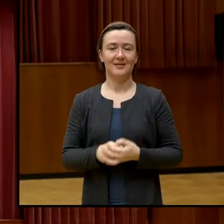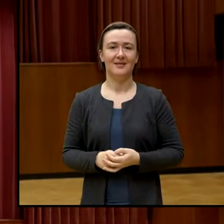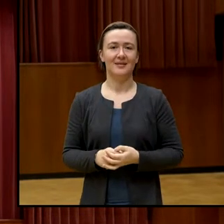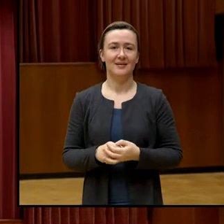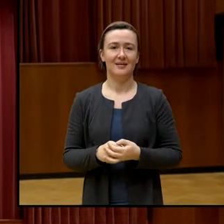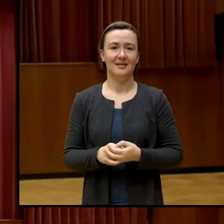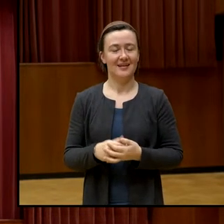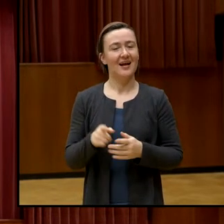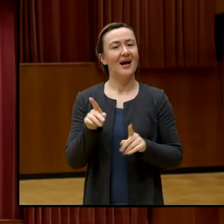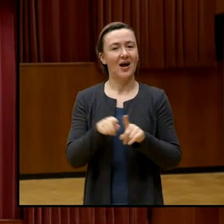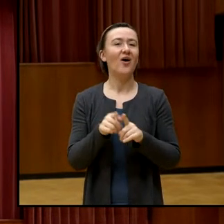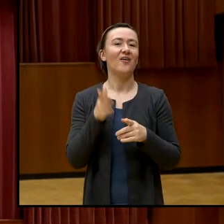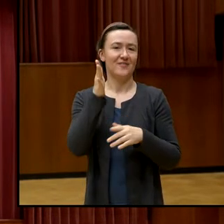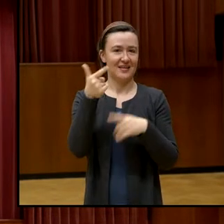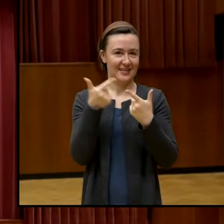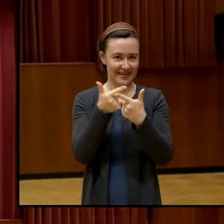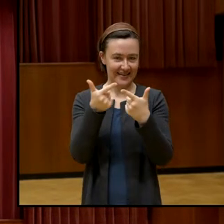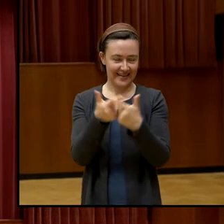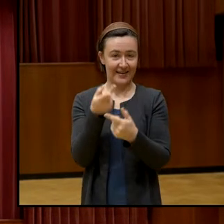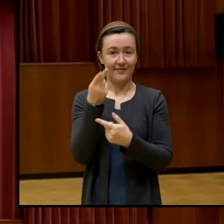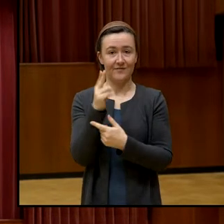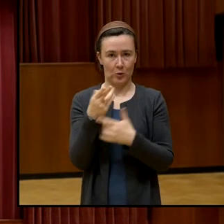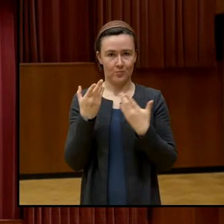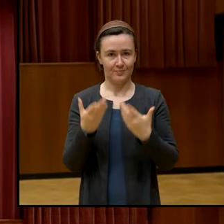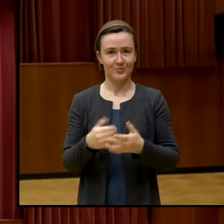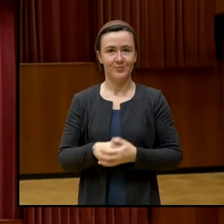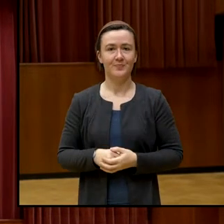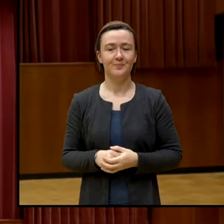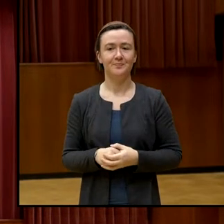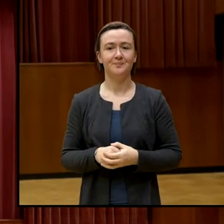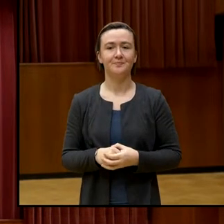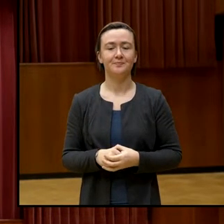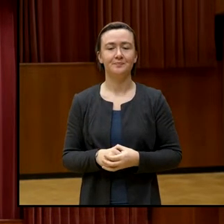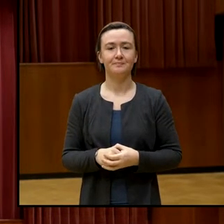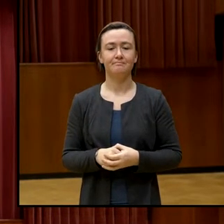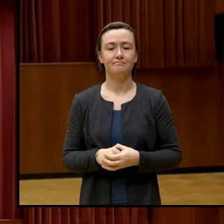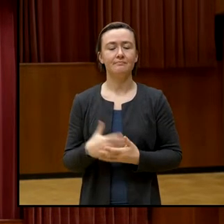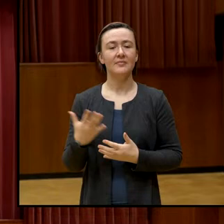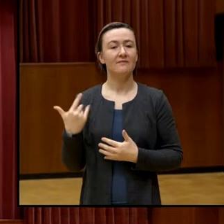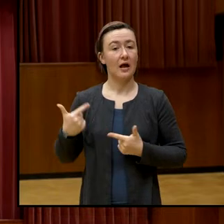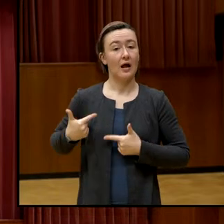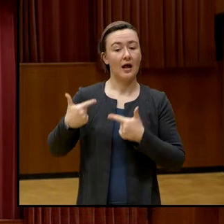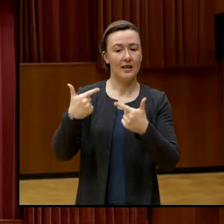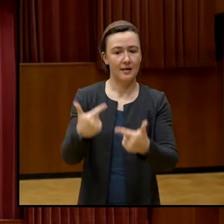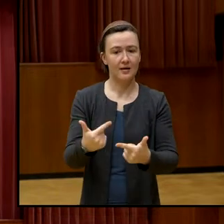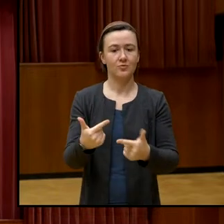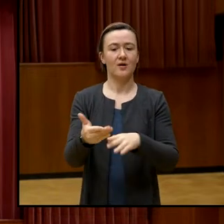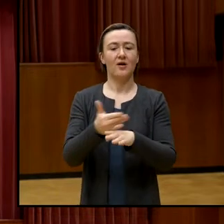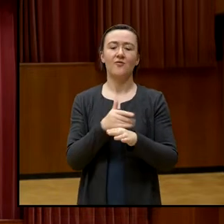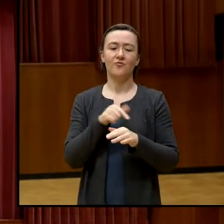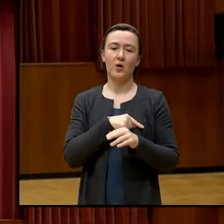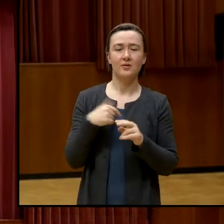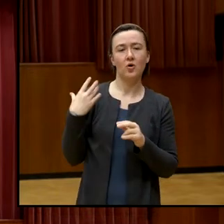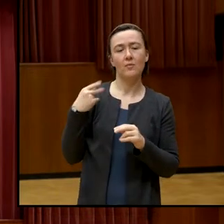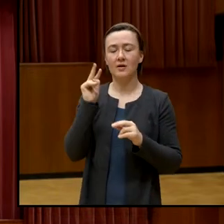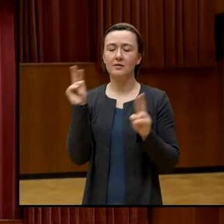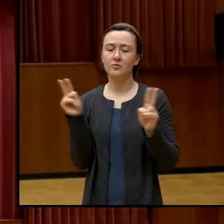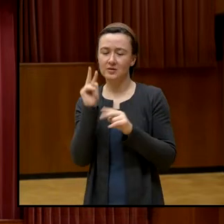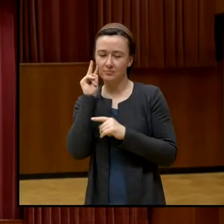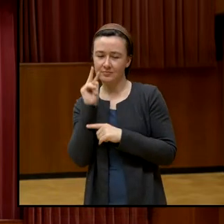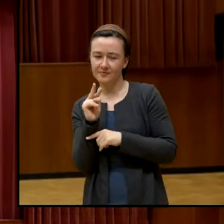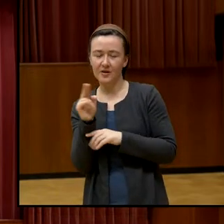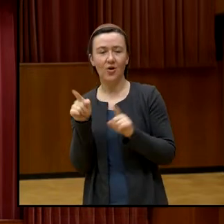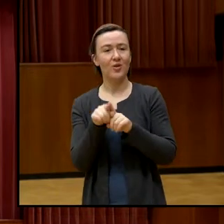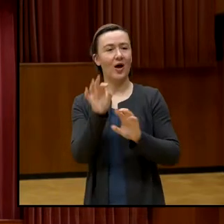Und ich werde dann auch darauf eingehen, warum. Ich habe dann vor der Einladung mir das auch noch mal kurz angesehen und das natürlich gegoogelt, einfach nur